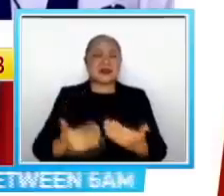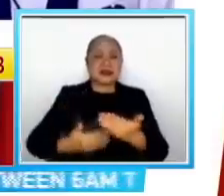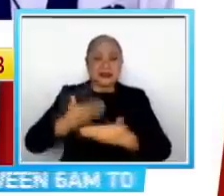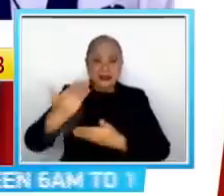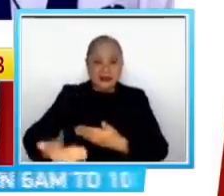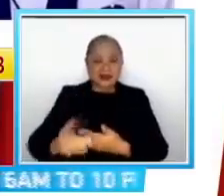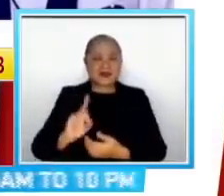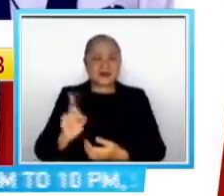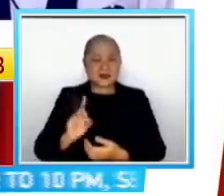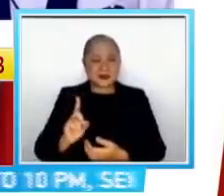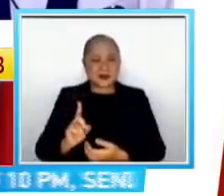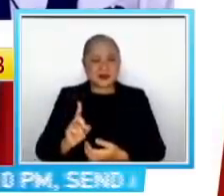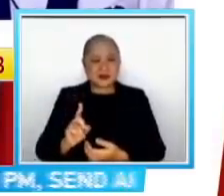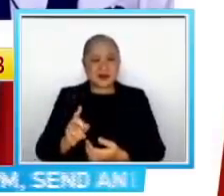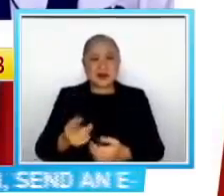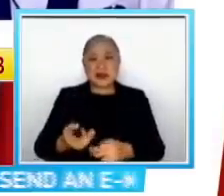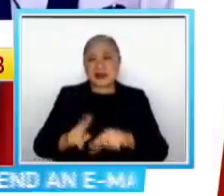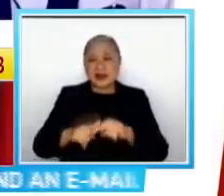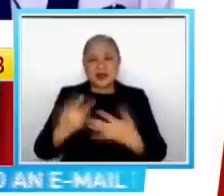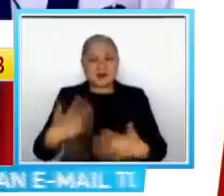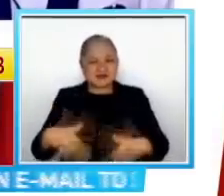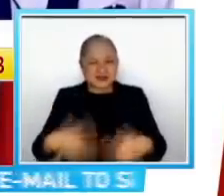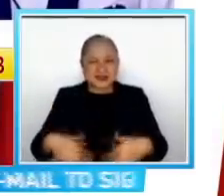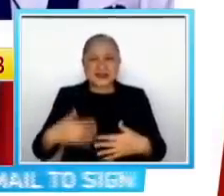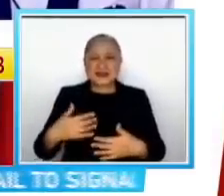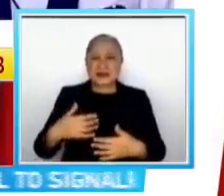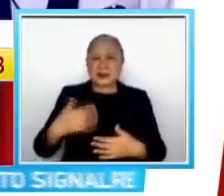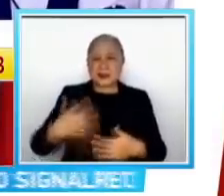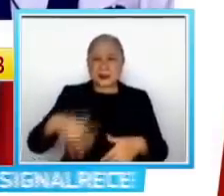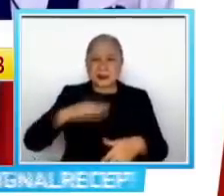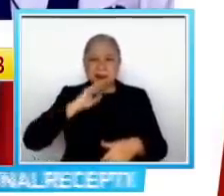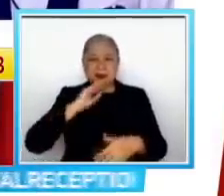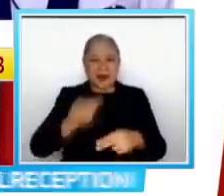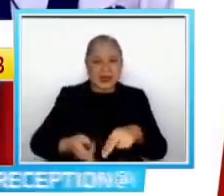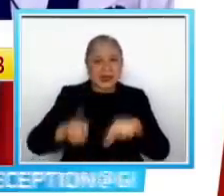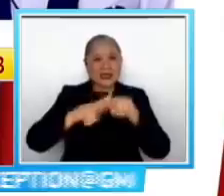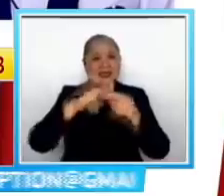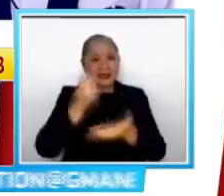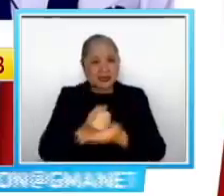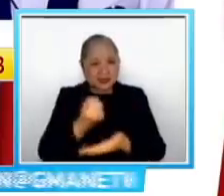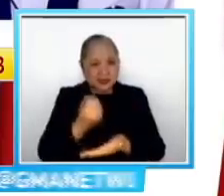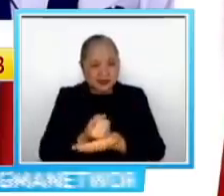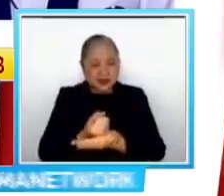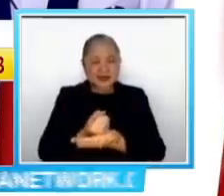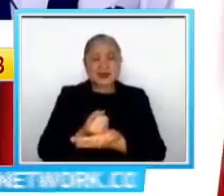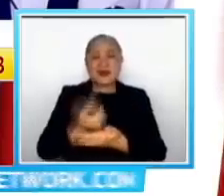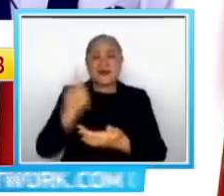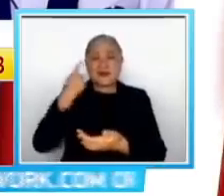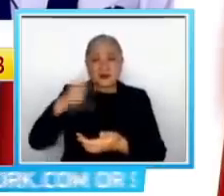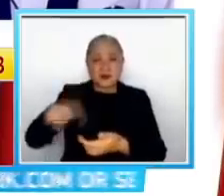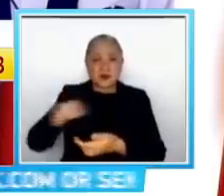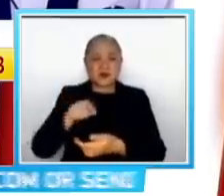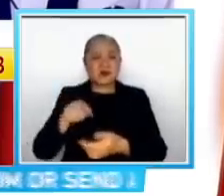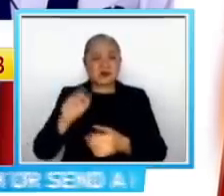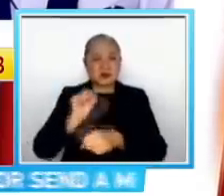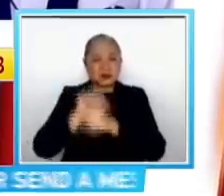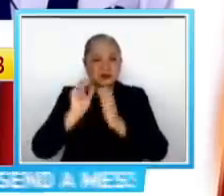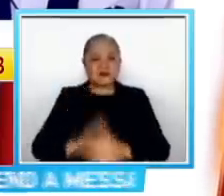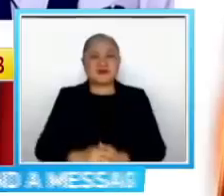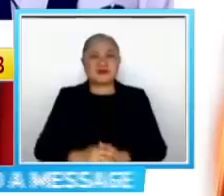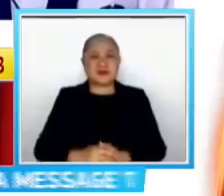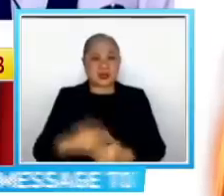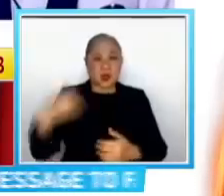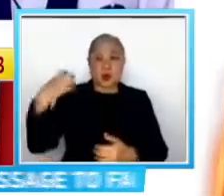iaaray na naman po nila Pagdagdag ng salaries and wages po Pagka naging ganon po, yung mga employers